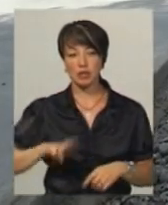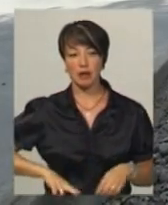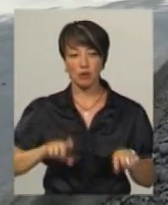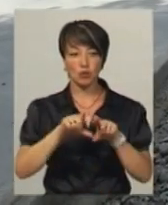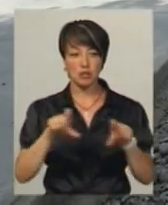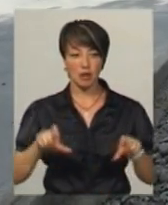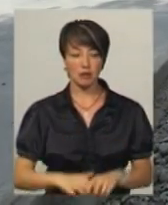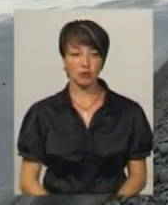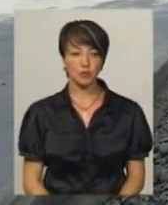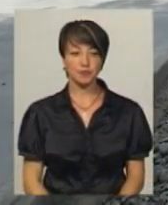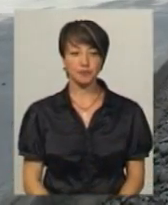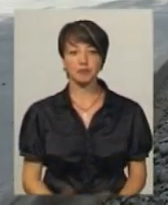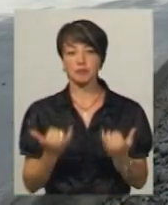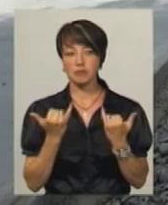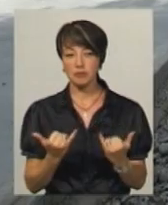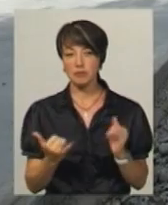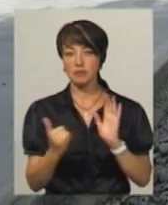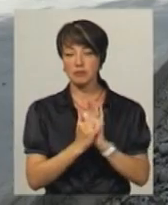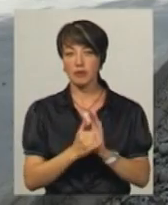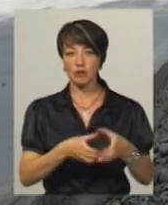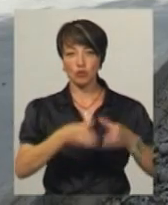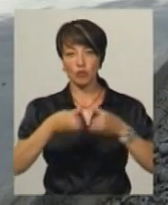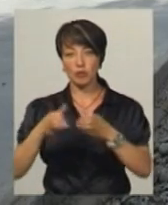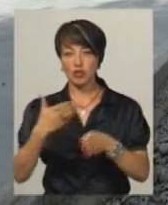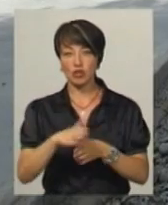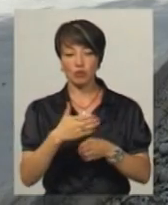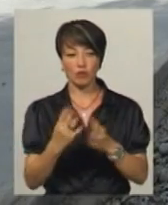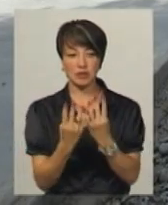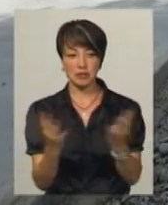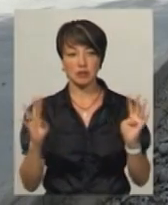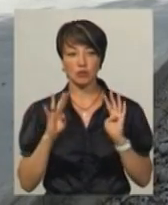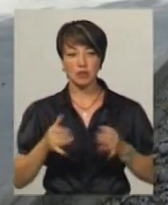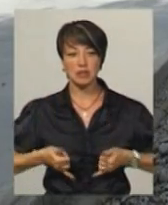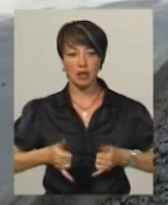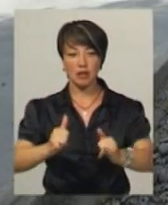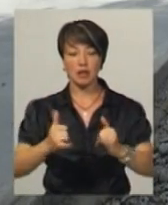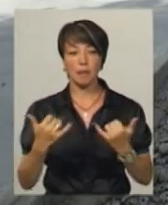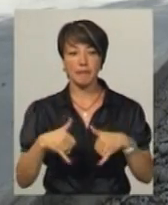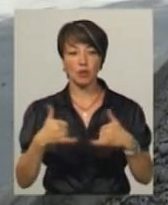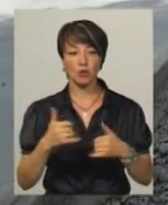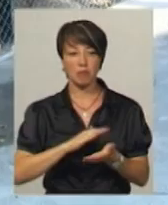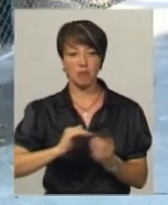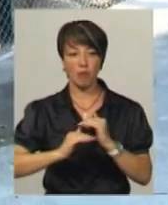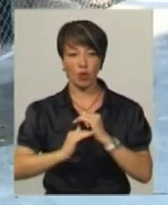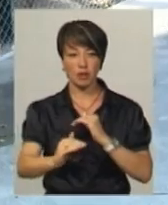закладу Алла Смартюк. Наразі встановили стовпи, частково натягли сітку та залили бетони покриття.